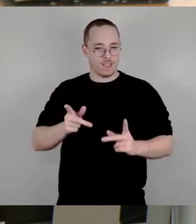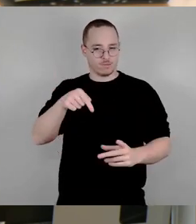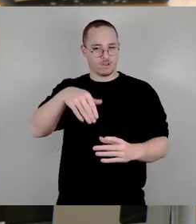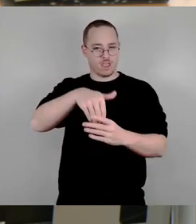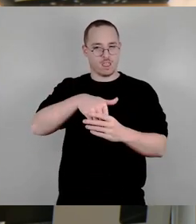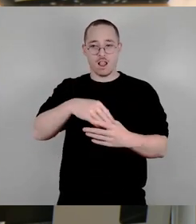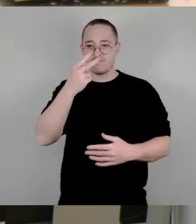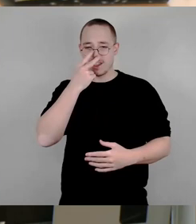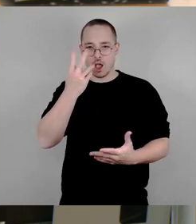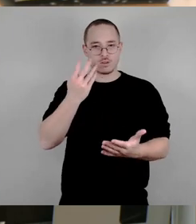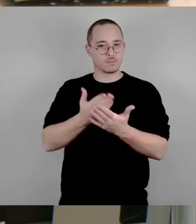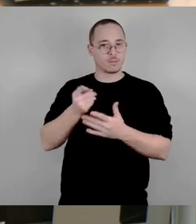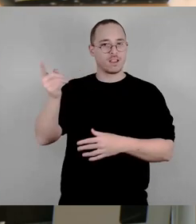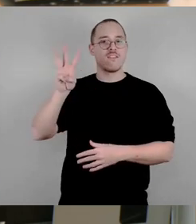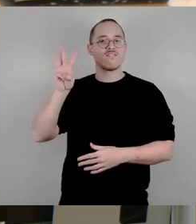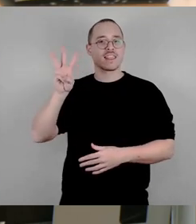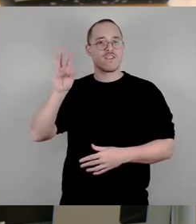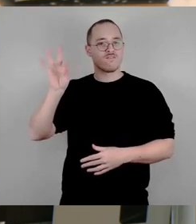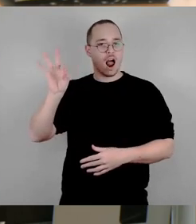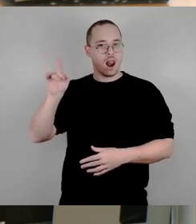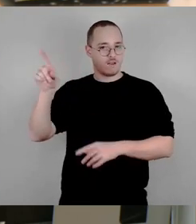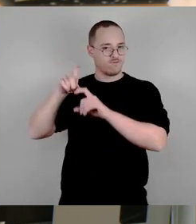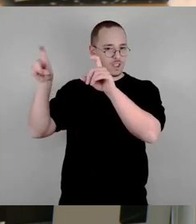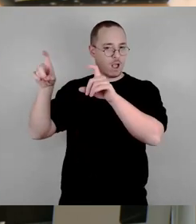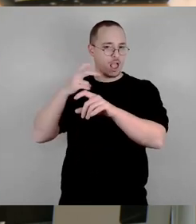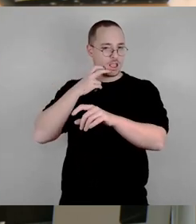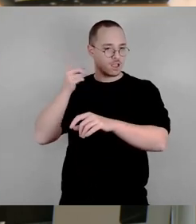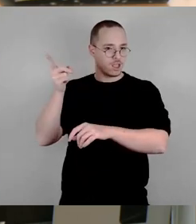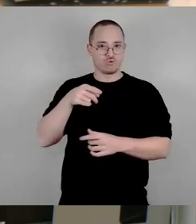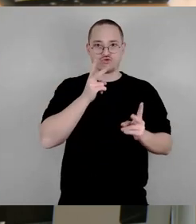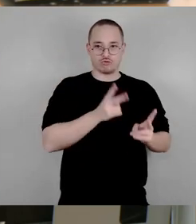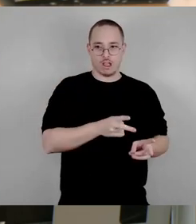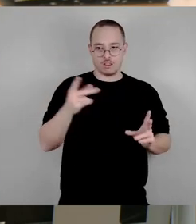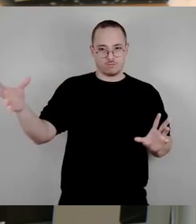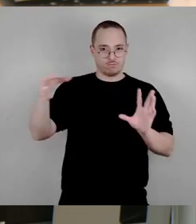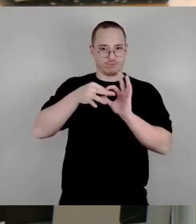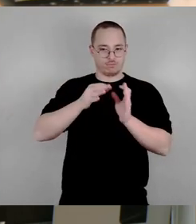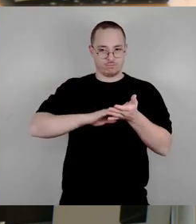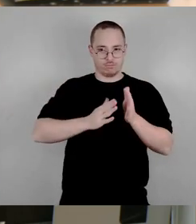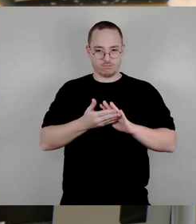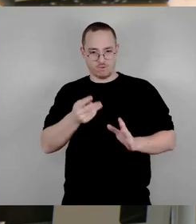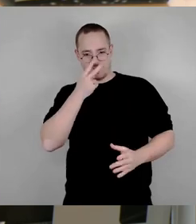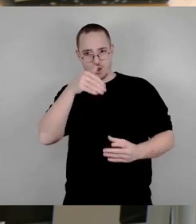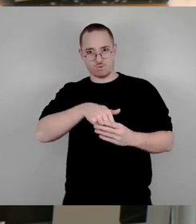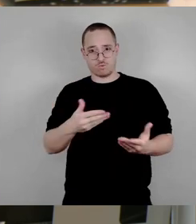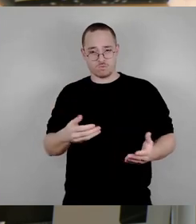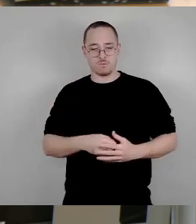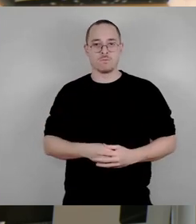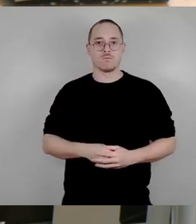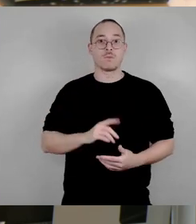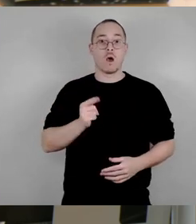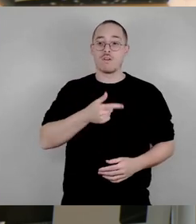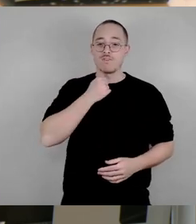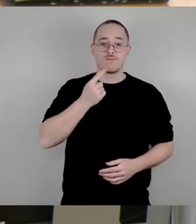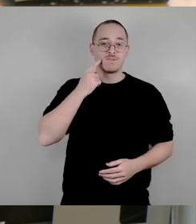gemacht wird. Wir möchten auch wissen, was kommen möglicherweise für Erwerbskosten auf uns zu. das sind, auch selbst wenn wir